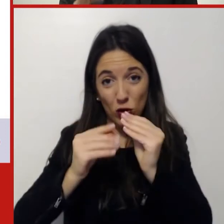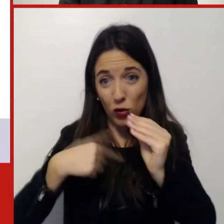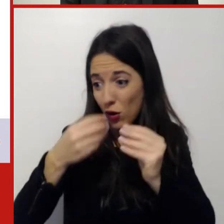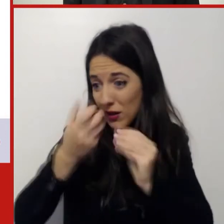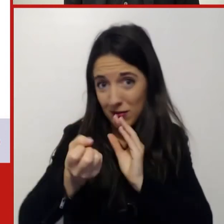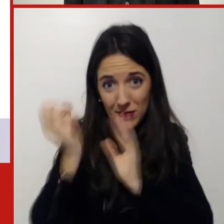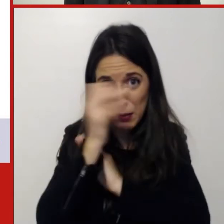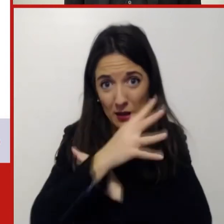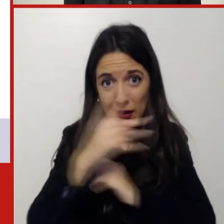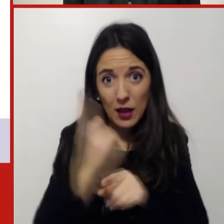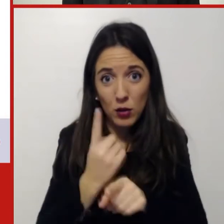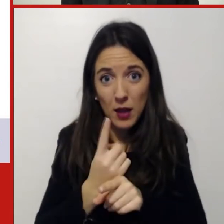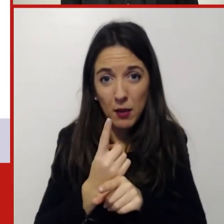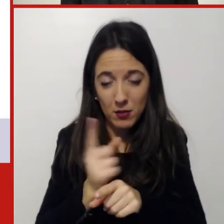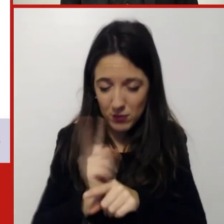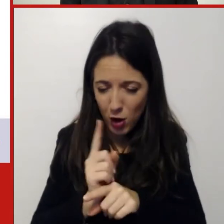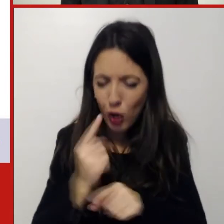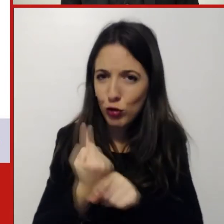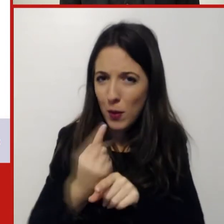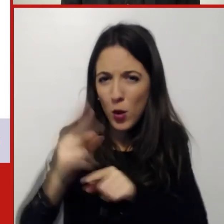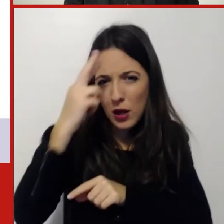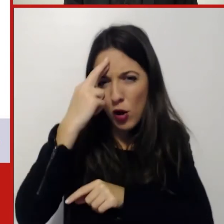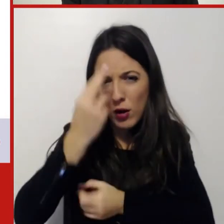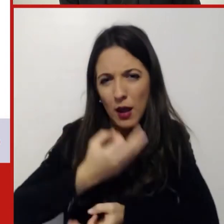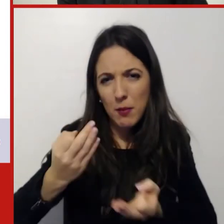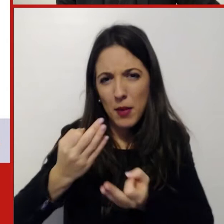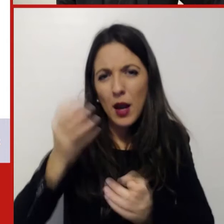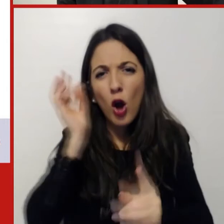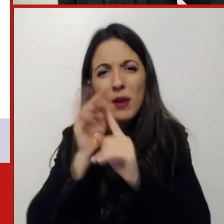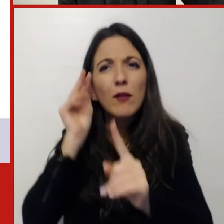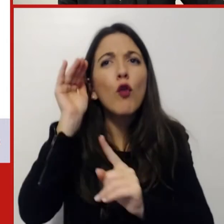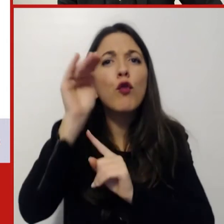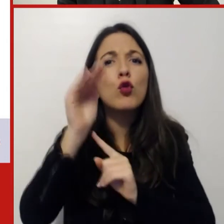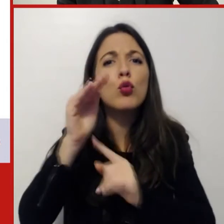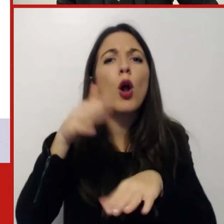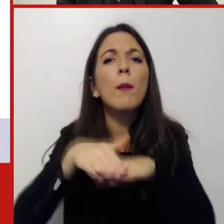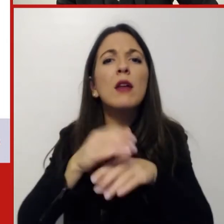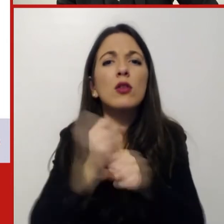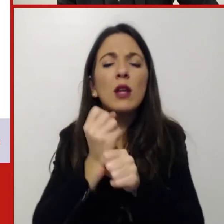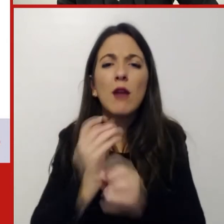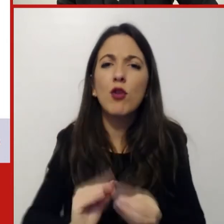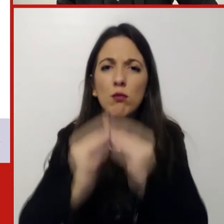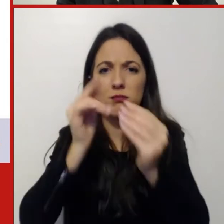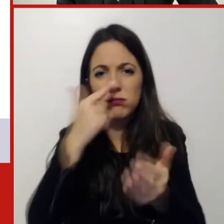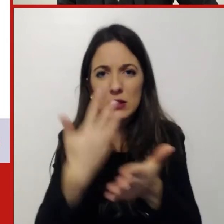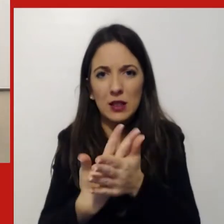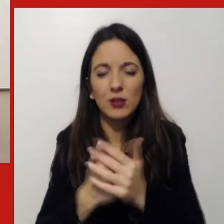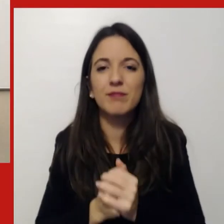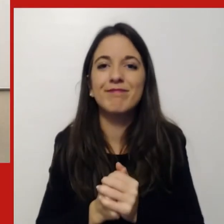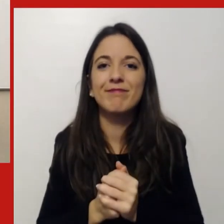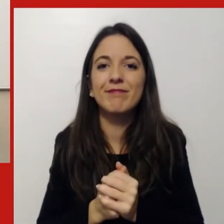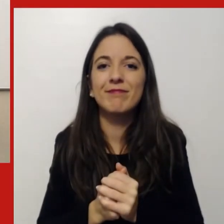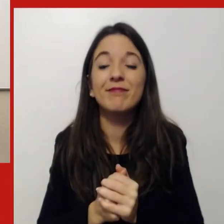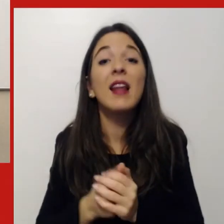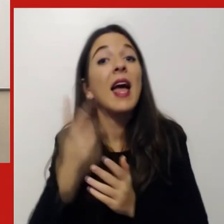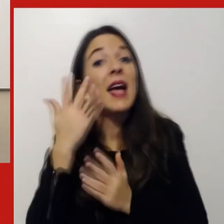Allora facciamolo insieme. Corrado, a te. C'è già disponibile, come vedete in visualizzazione, il secondo poll, se il